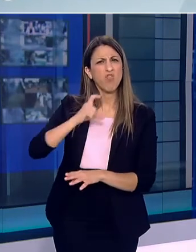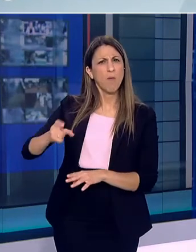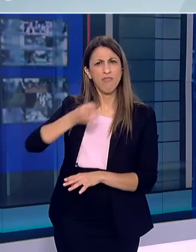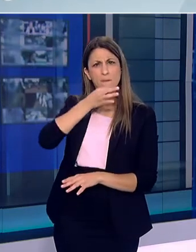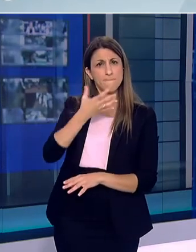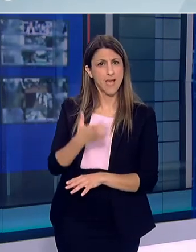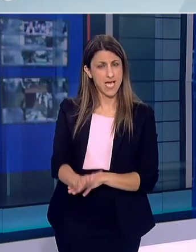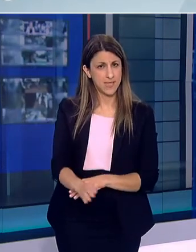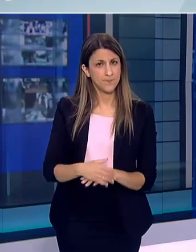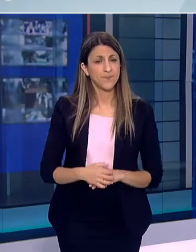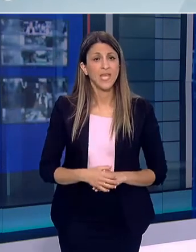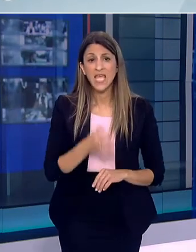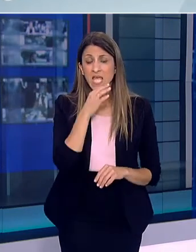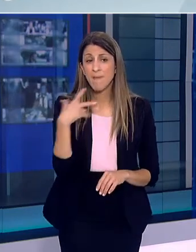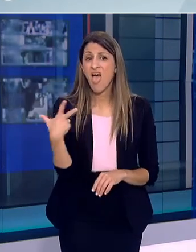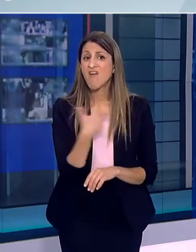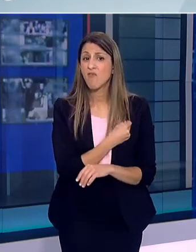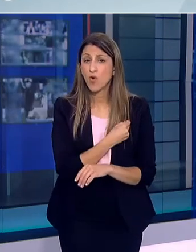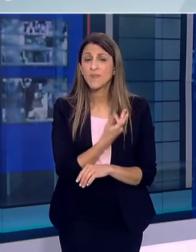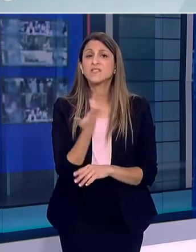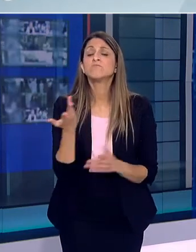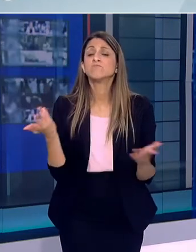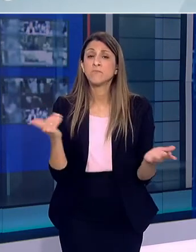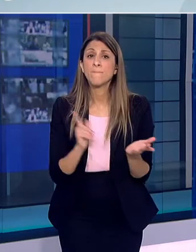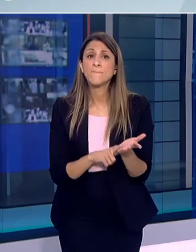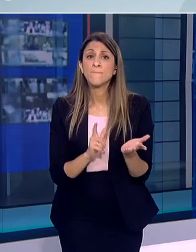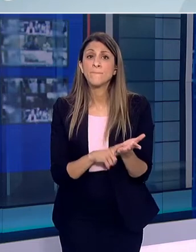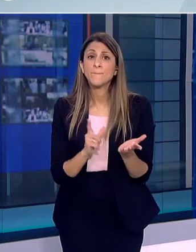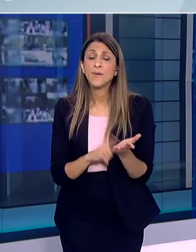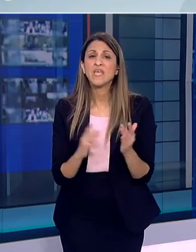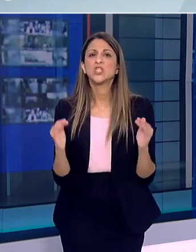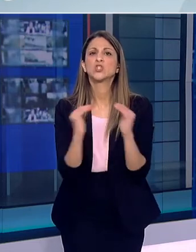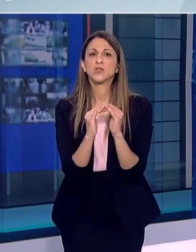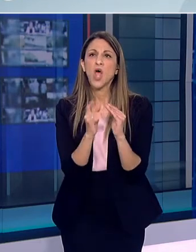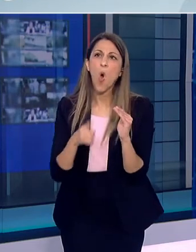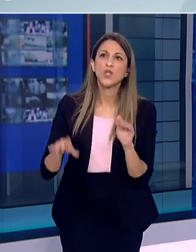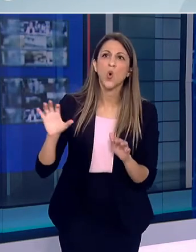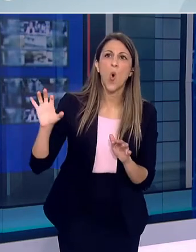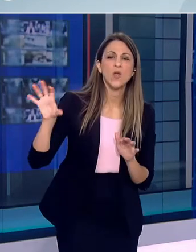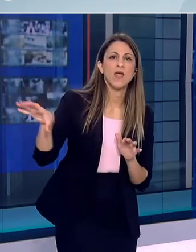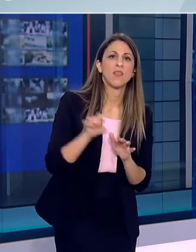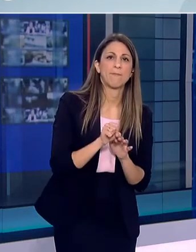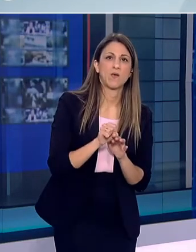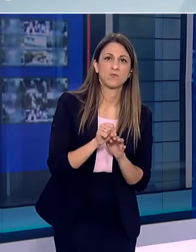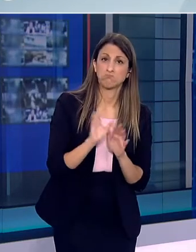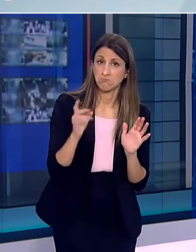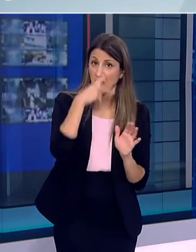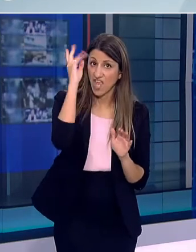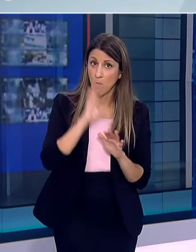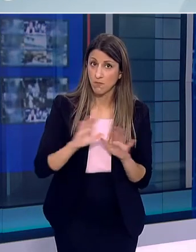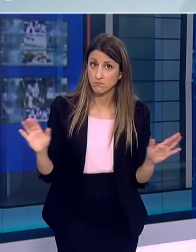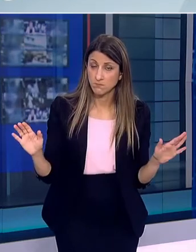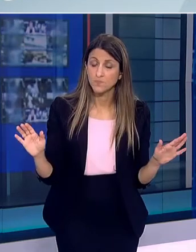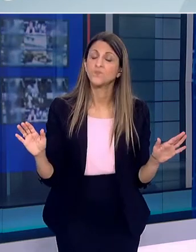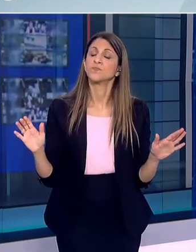Λέγοντας ότι το εμβόλιο είναι κοινωνικό αγαθό Και δεν πρέπει να αποτελεί αντικείμενο διαπραγμάτες Είδα και